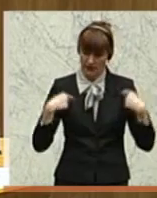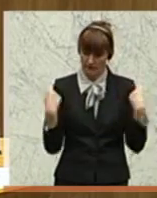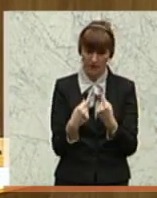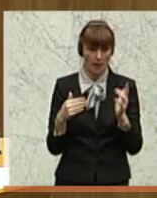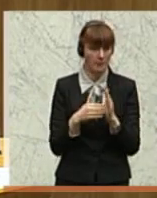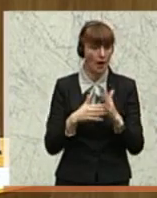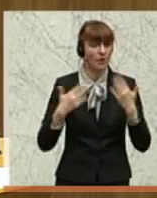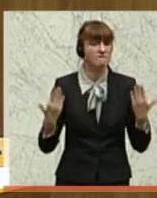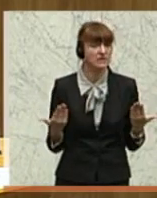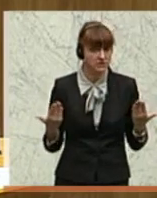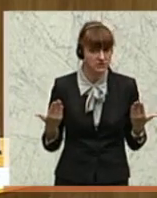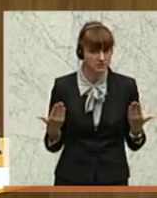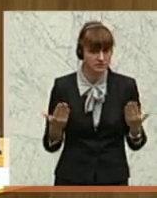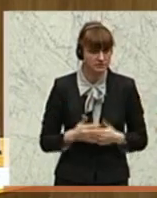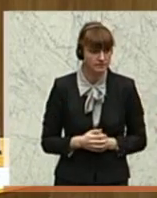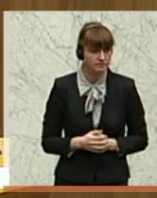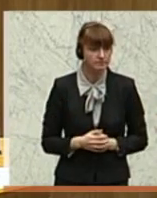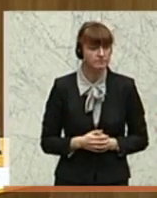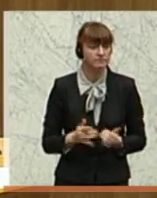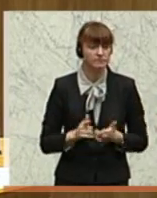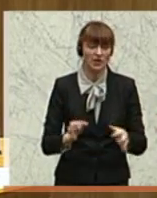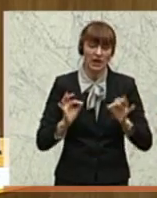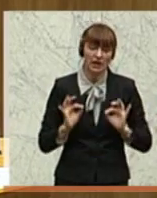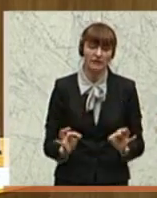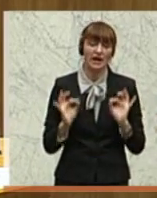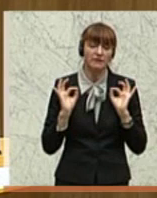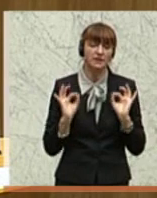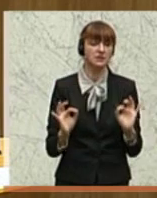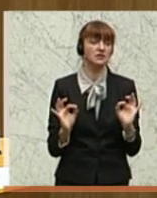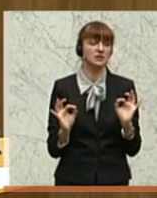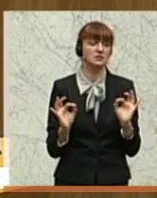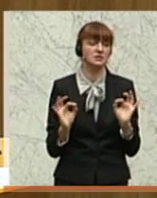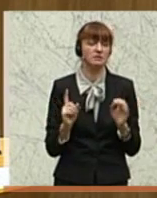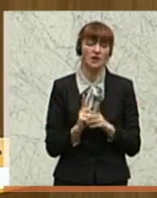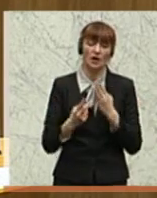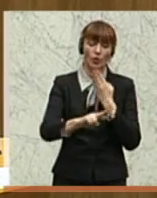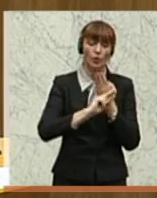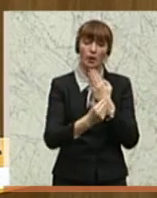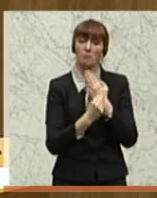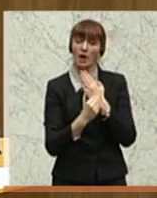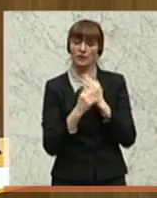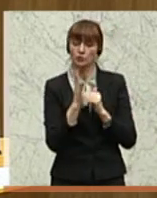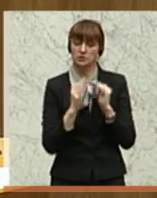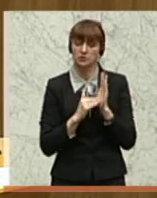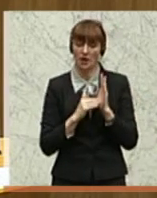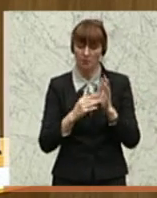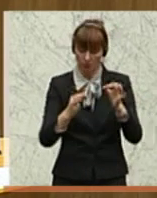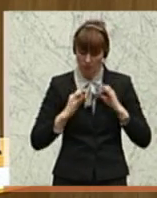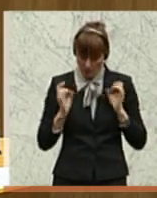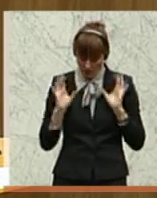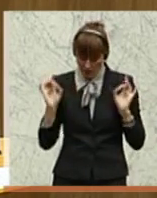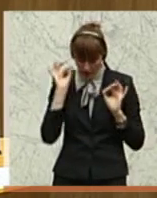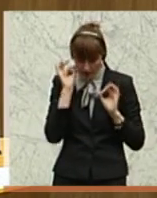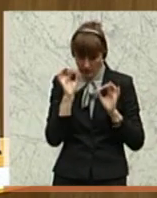ist ein qualifiziertes Rückmeldungssystem an die Lehrerinnen, an die